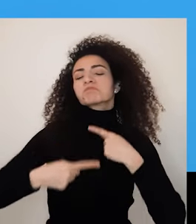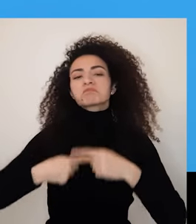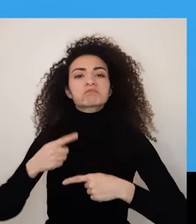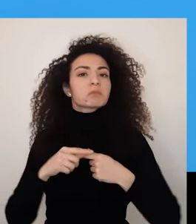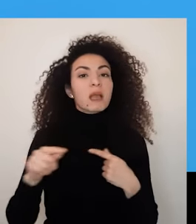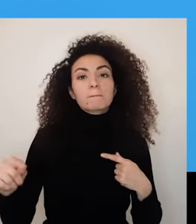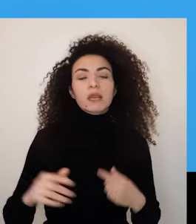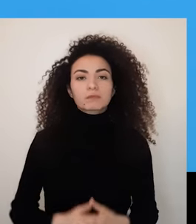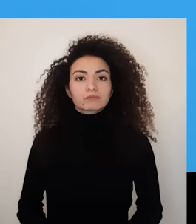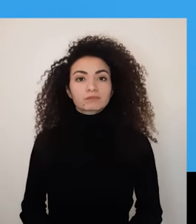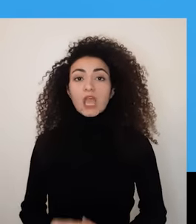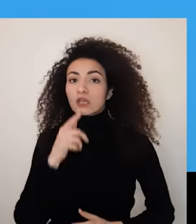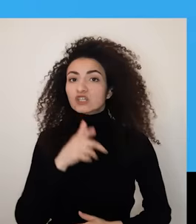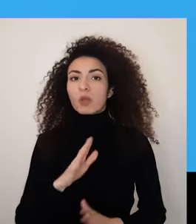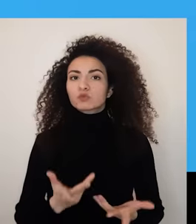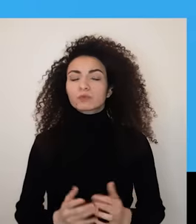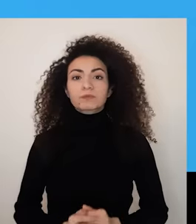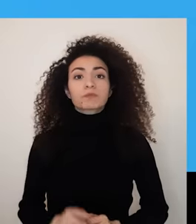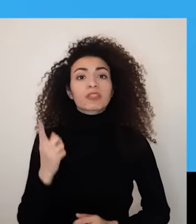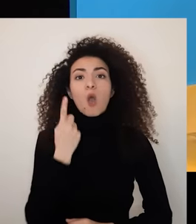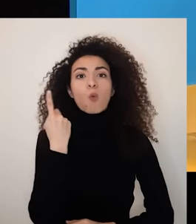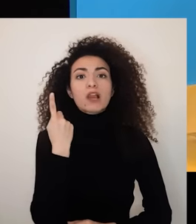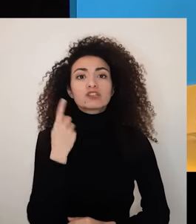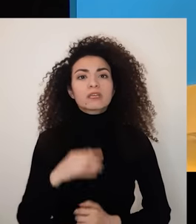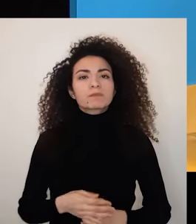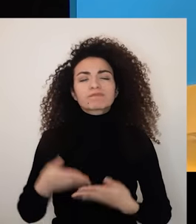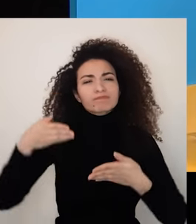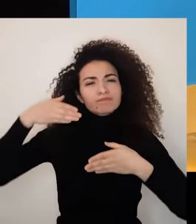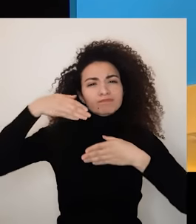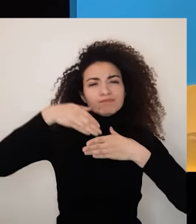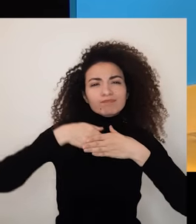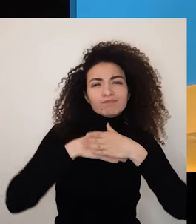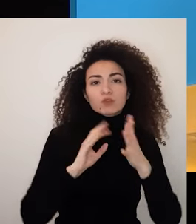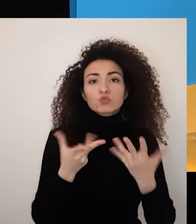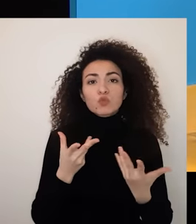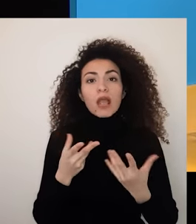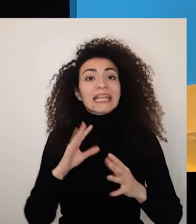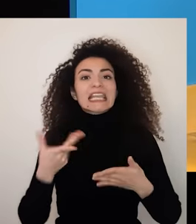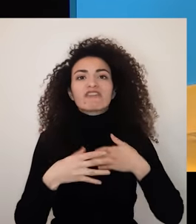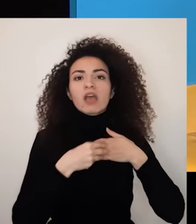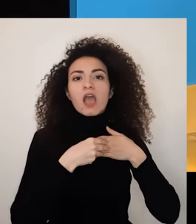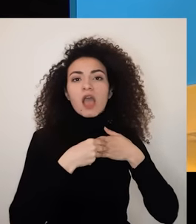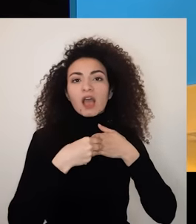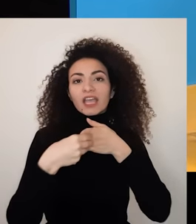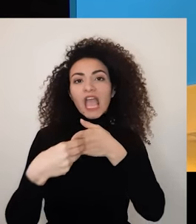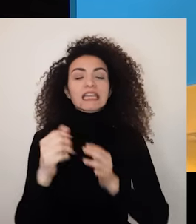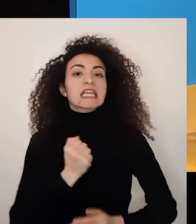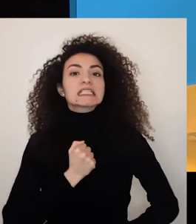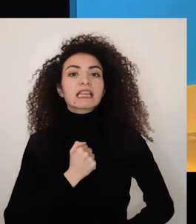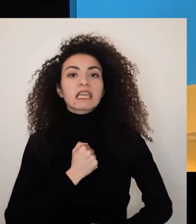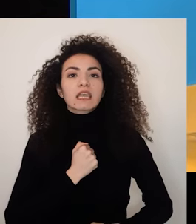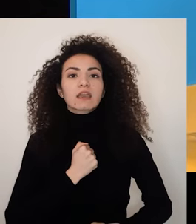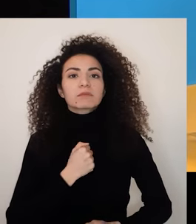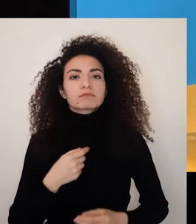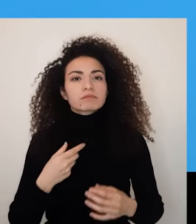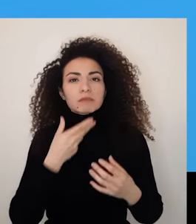جديد لحياتهم ويستمروا فيها الجواب على هالسؤال أولا من خلال التعمق أكتر بمفهوم وطريق التطبيق